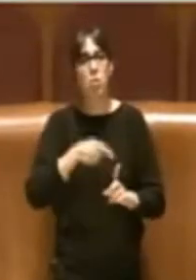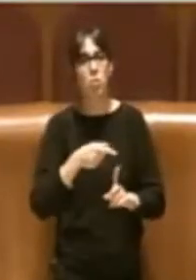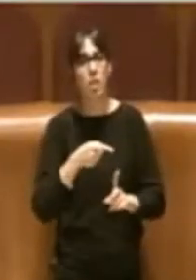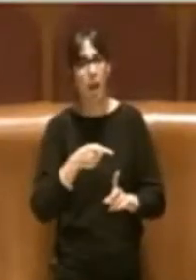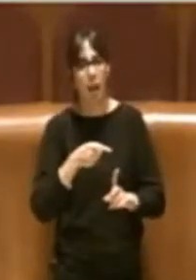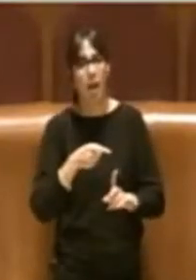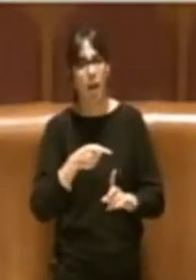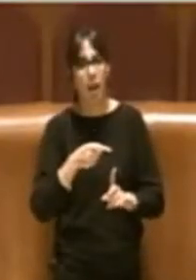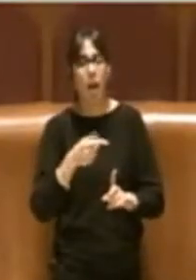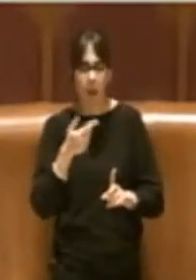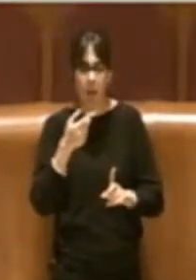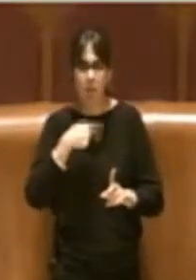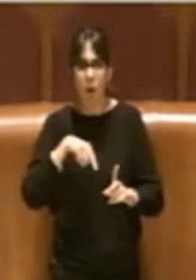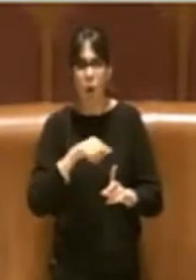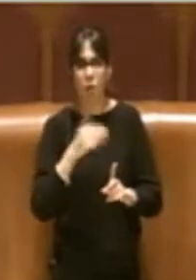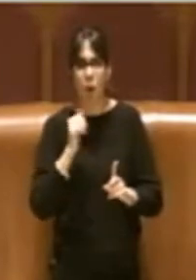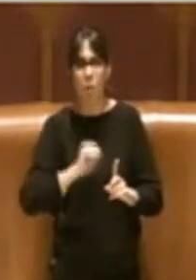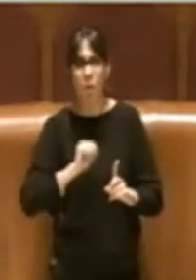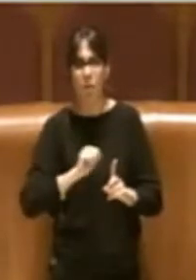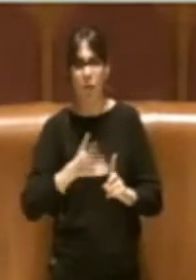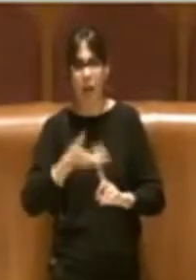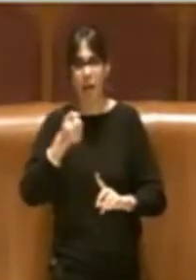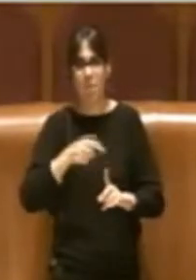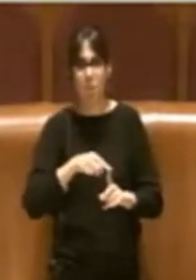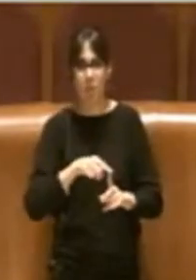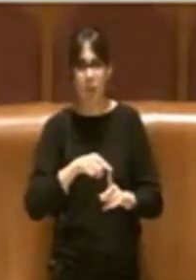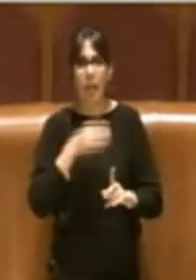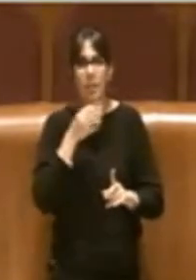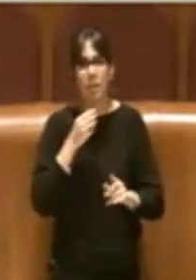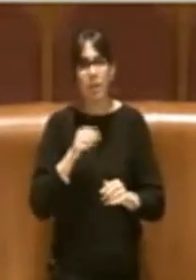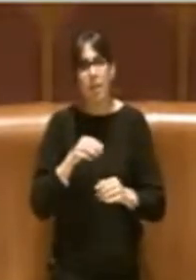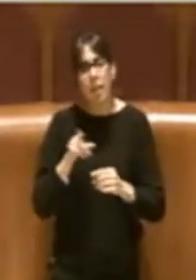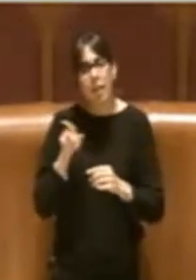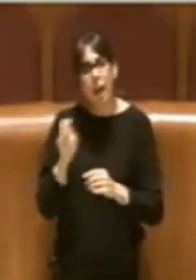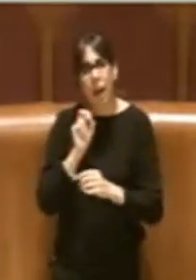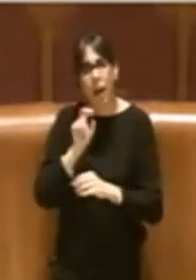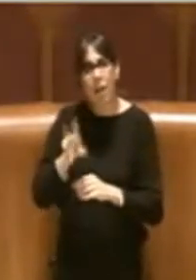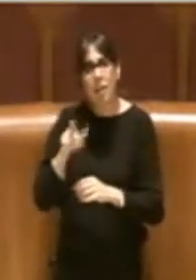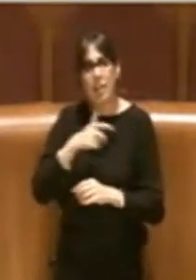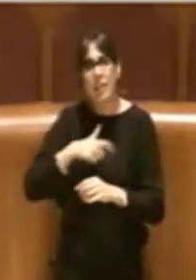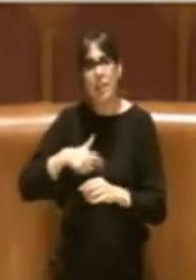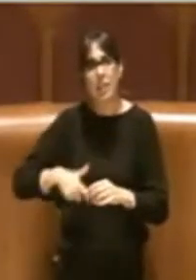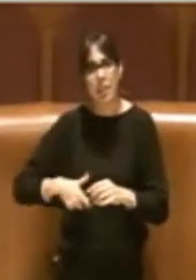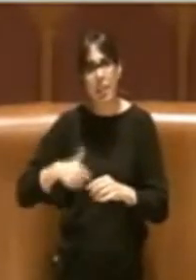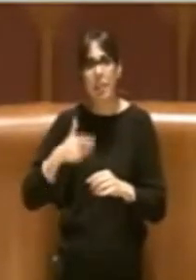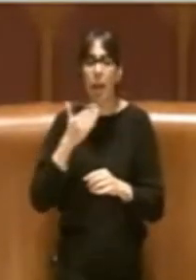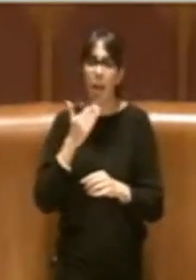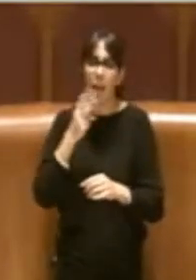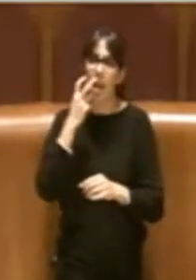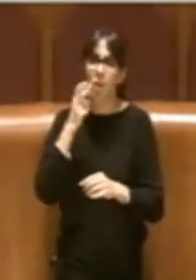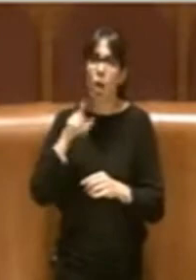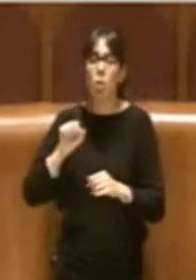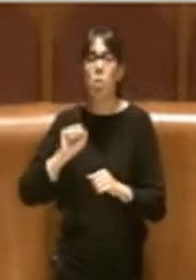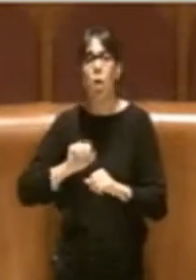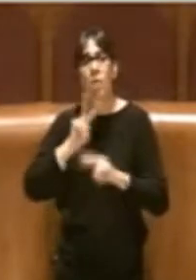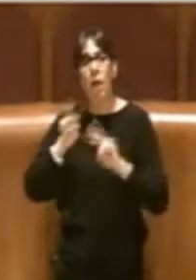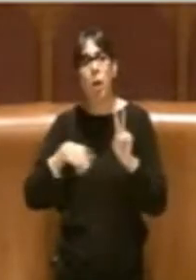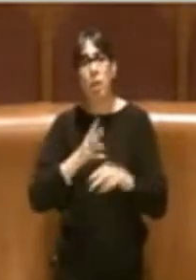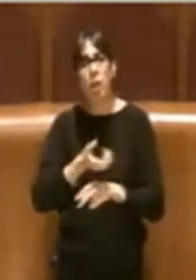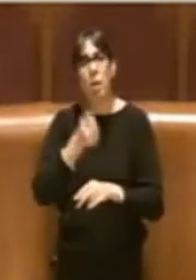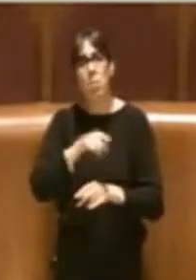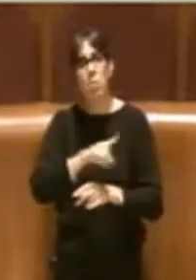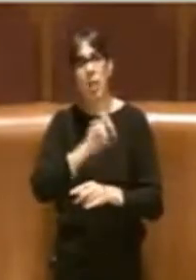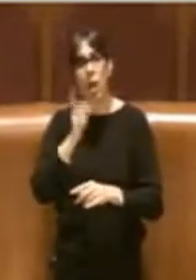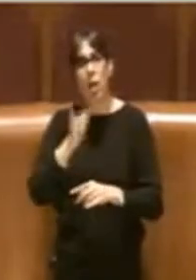per impugnarla. Per cui diamo mandato alla Sindaca, attraverso l'Avvocatura, di fare questa valutazione perché sarebbe un atto comunque